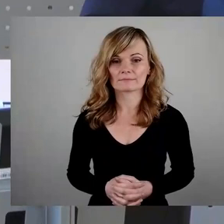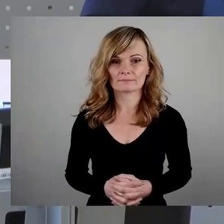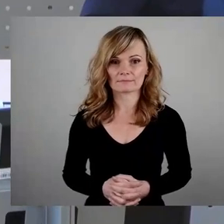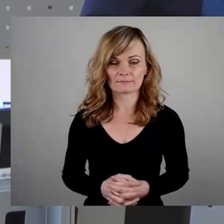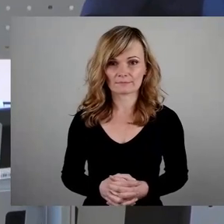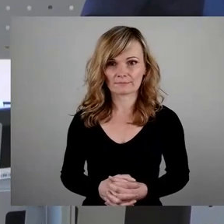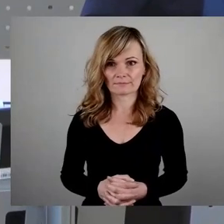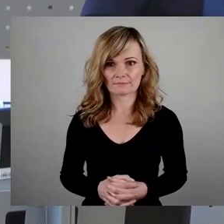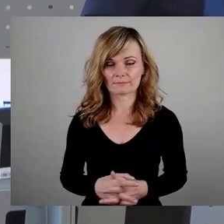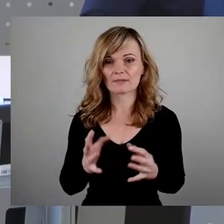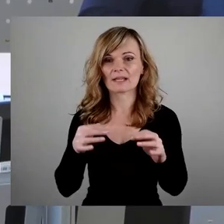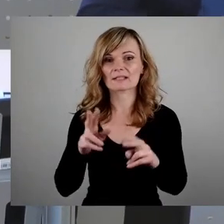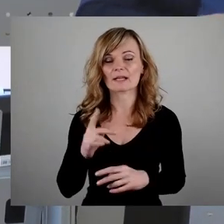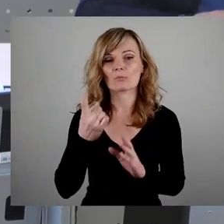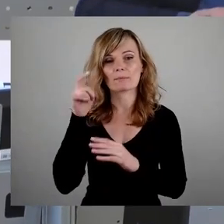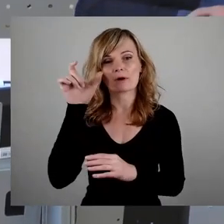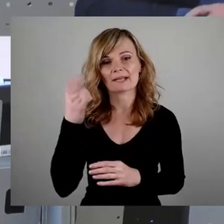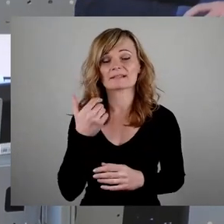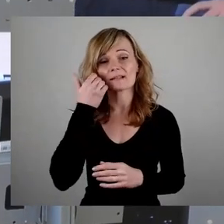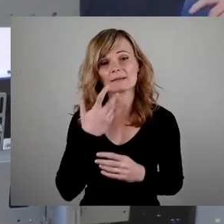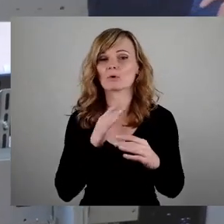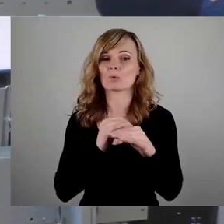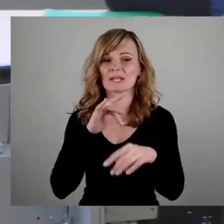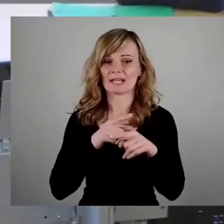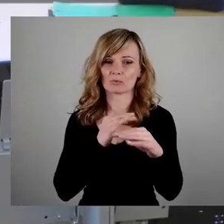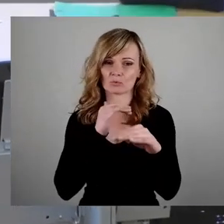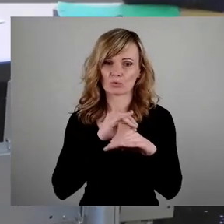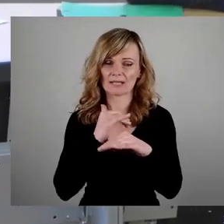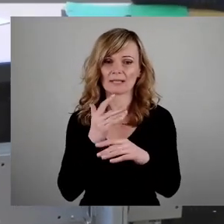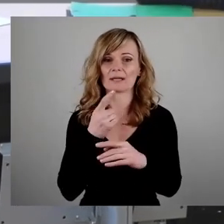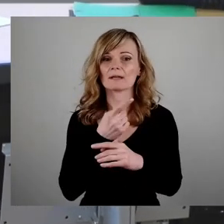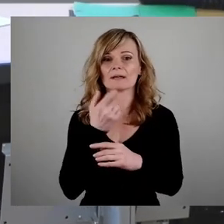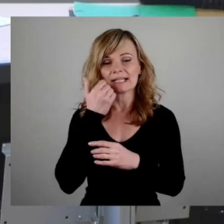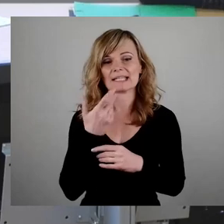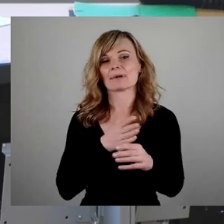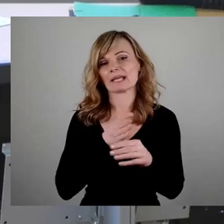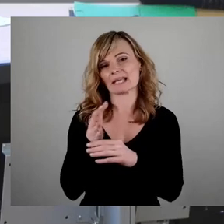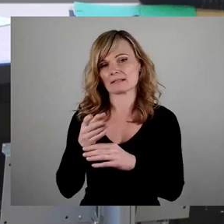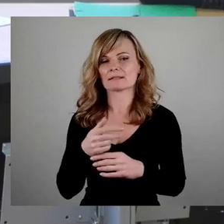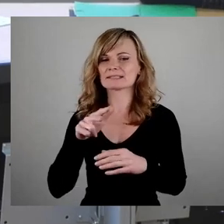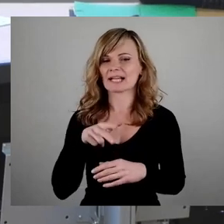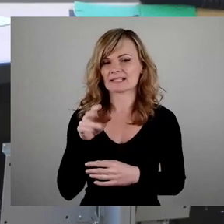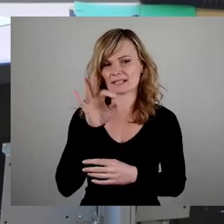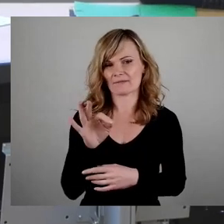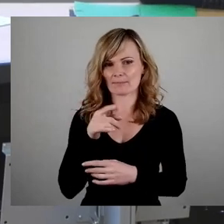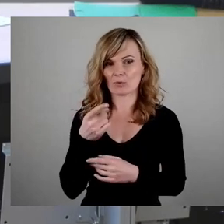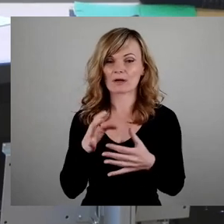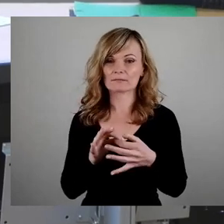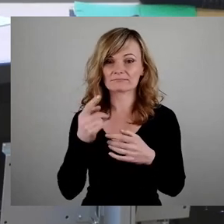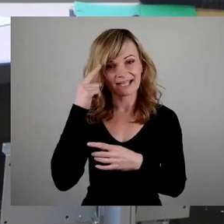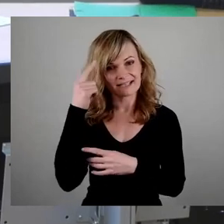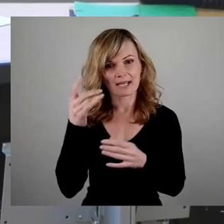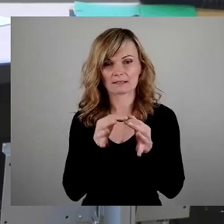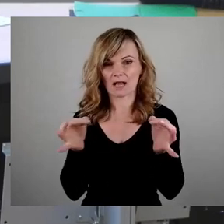Sehr geehrter Herr Oberbürgermeister, liebe Kolleginnen, liebe Kollegen, liebe Gäste. Der 13. Februar, das ist der Gedenktag in Dresden.